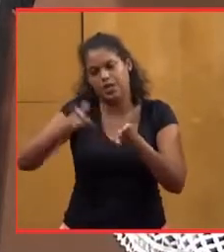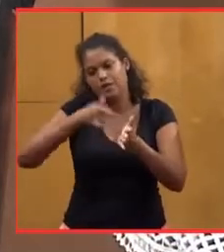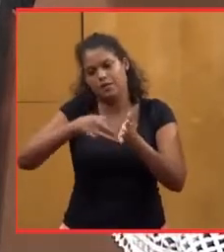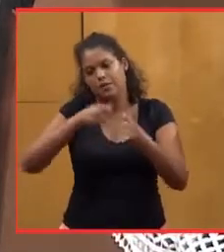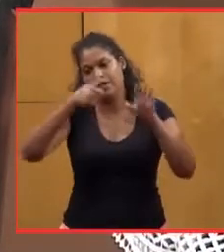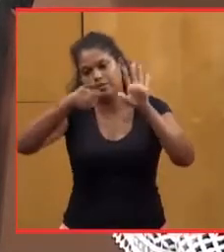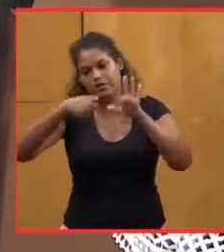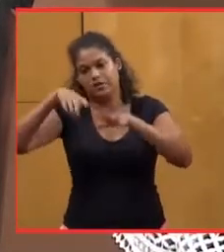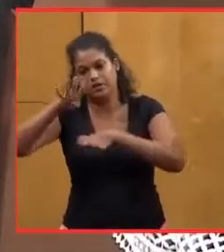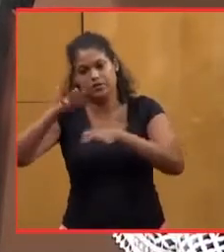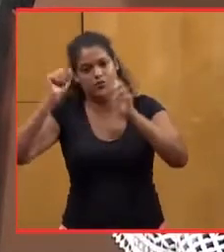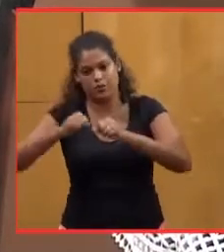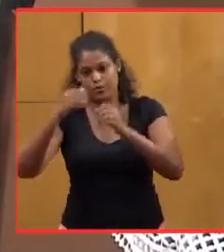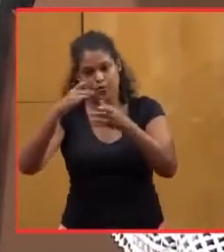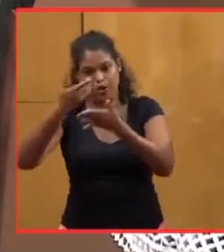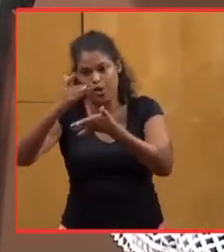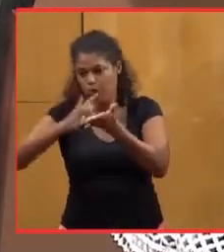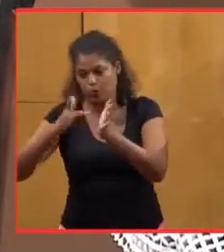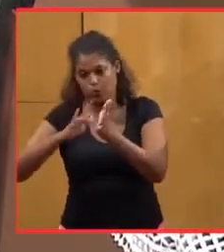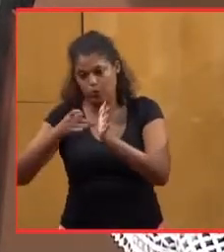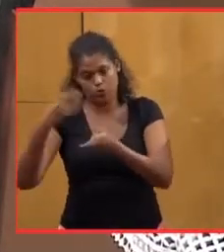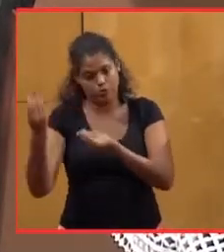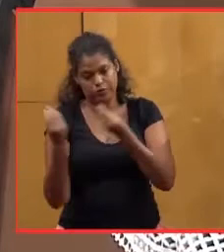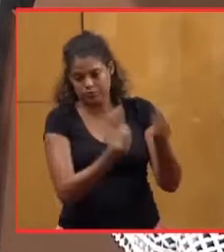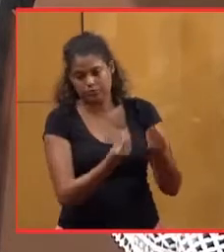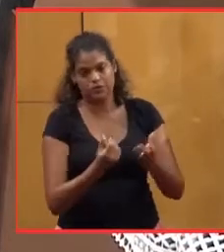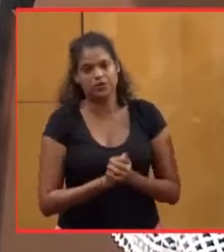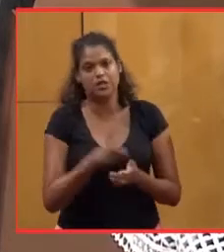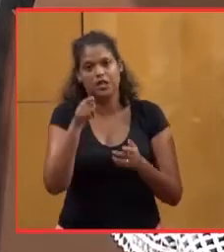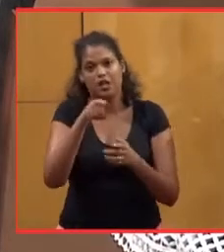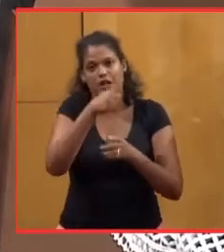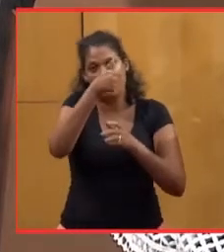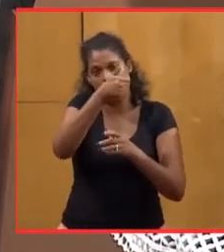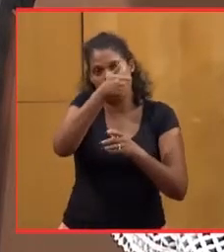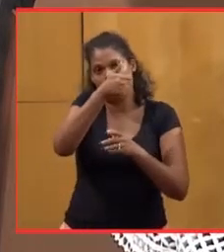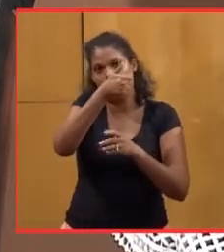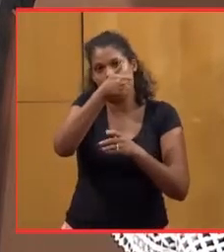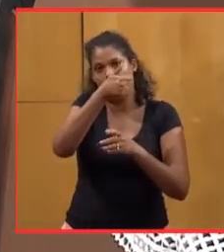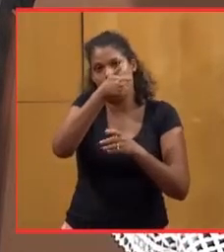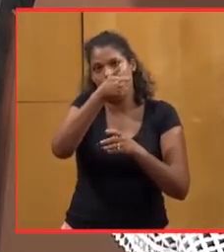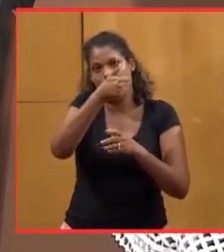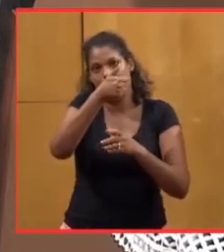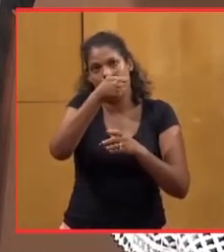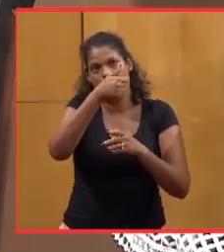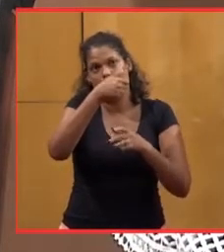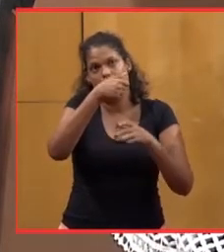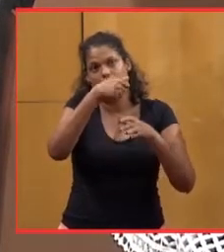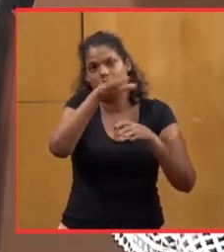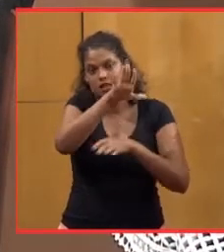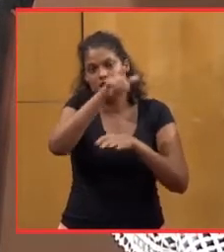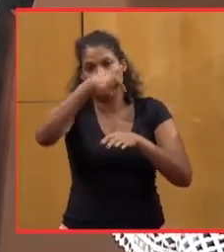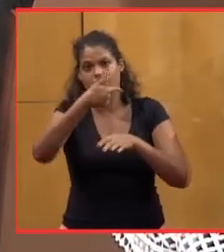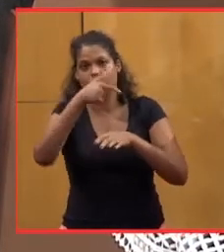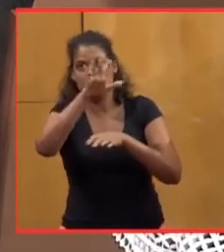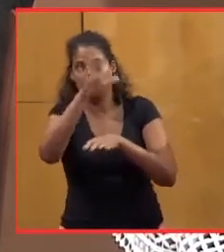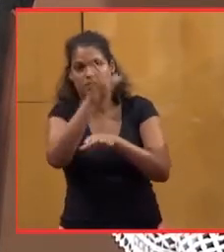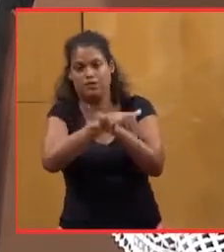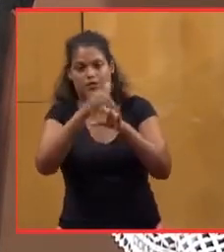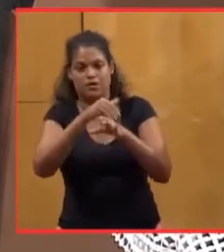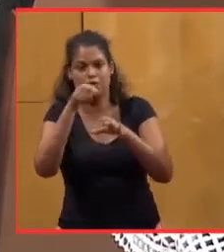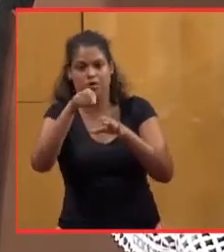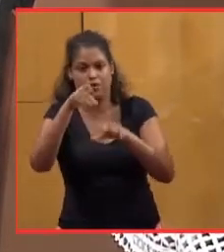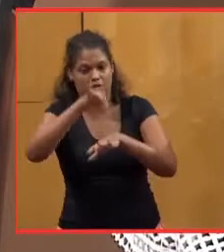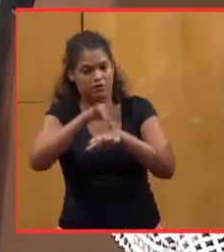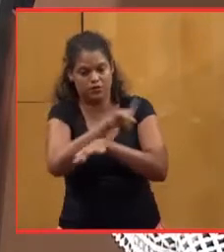69, je peux vous fournir toutes les pages. C'est 1 pour les collèges. C'est près de 5,5 millions d'euros pour les